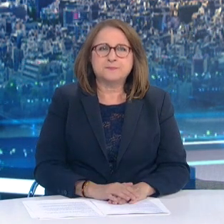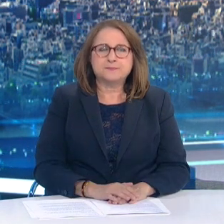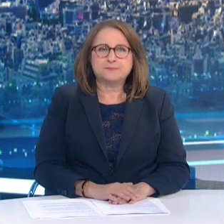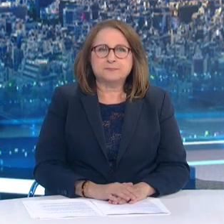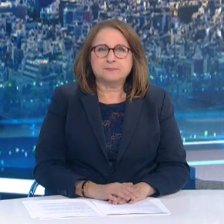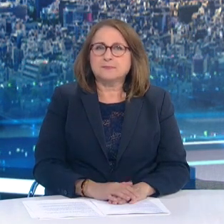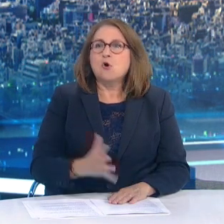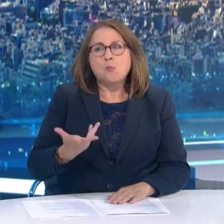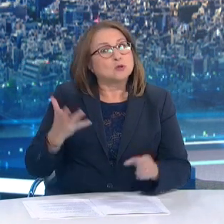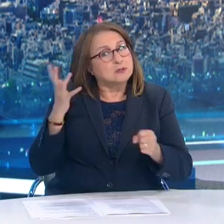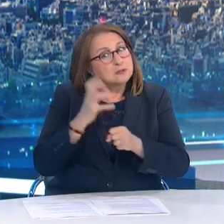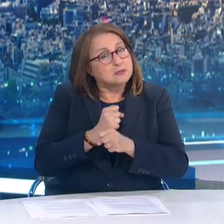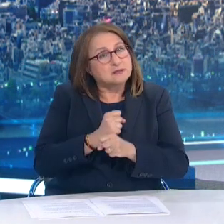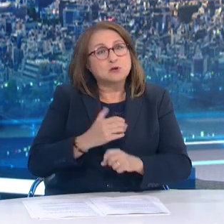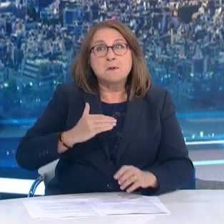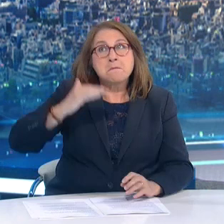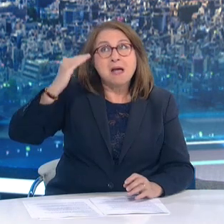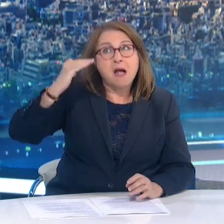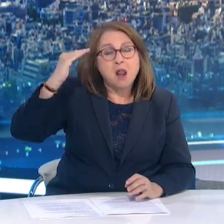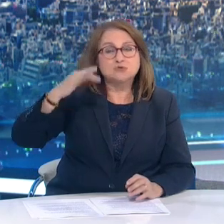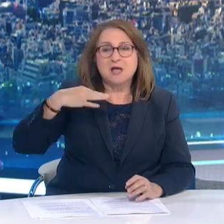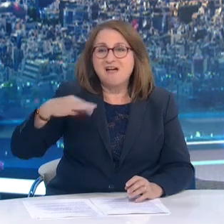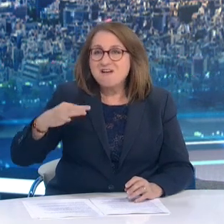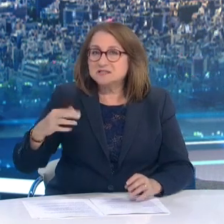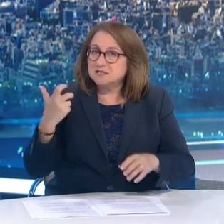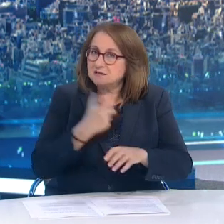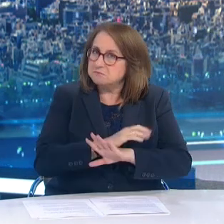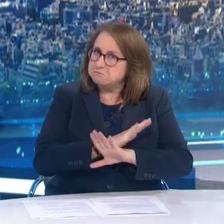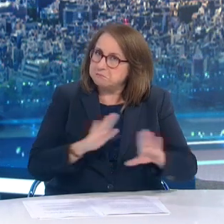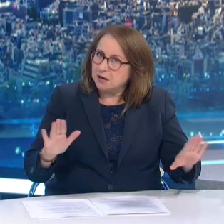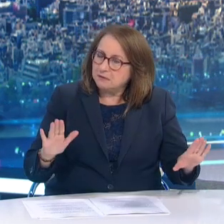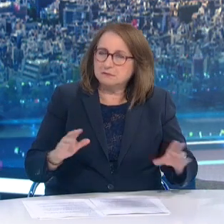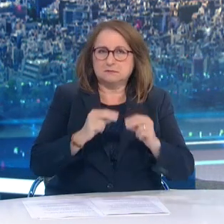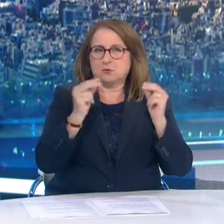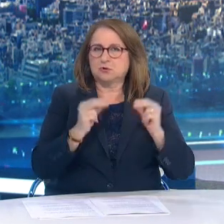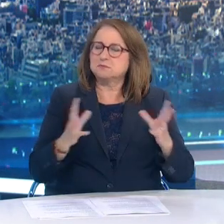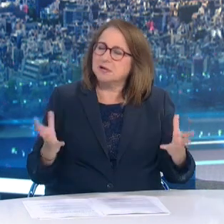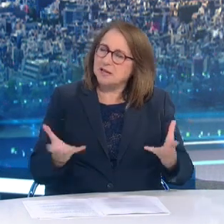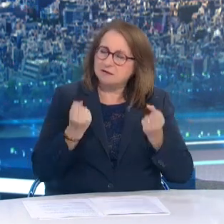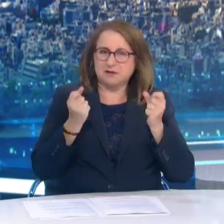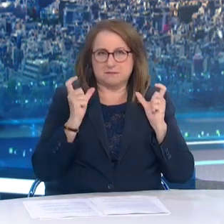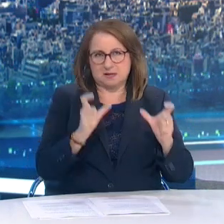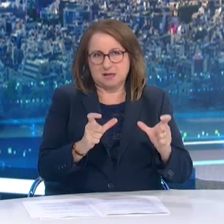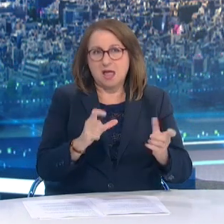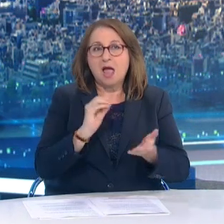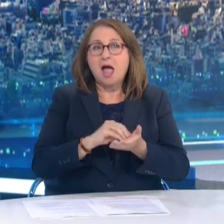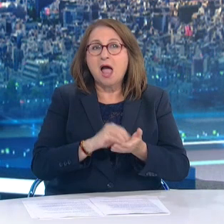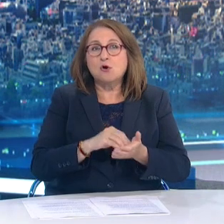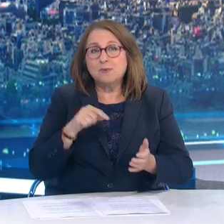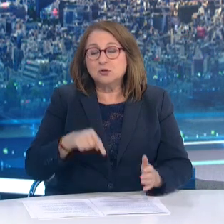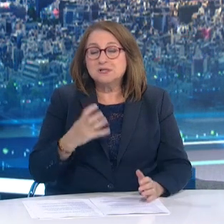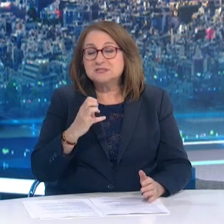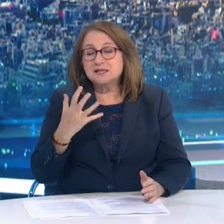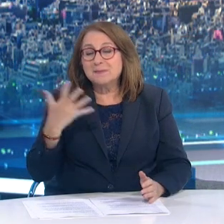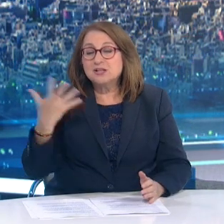συνεπώς έχει ήδη κτιστεί γύρω από τους πιο ευάλωτους Αντίστοιχα καλά είναι και τα ποσοστά εμβολιασμού για τους πολίτες άνω των 45 ετών